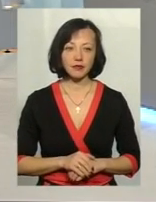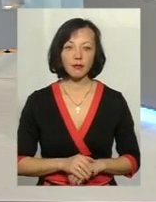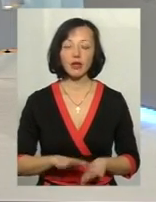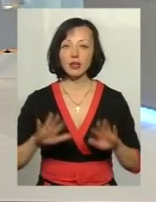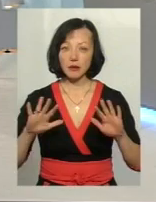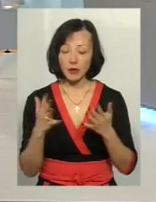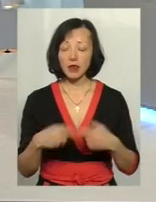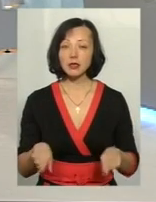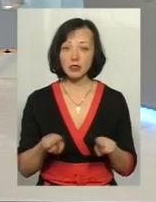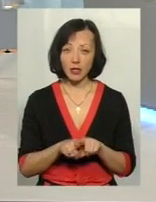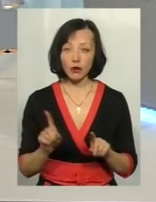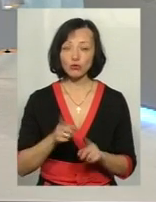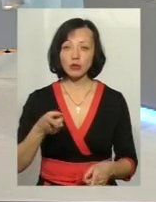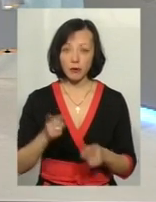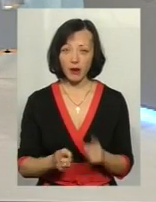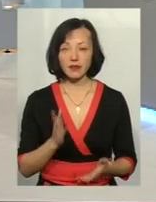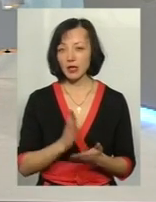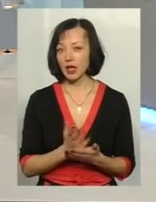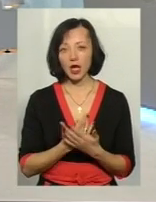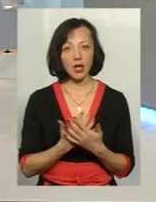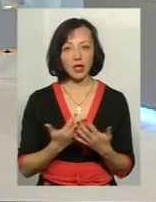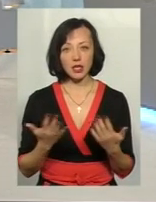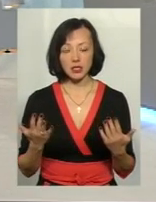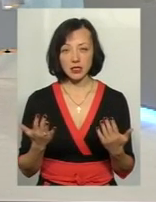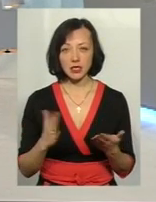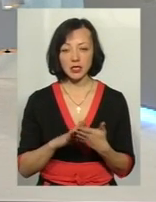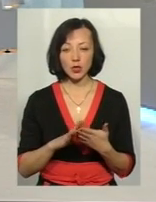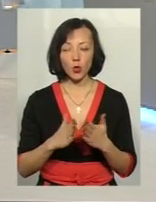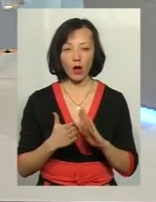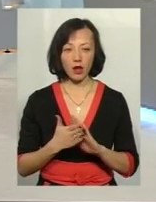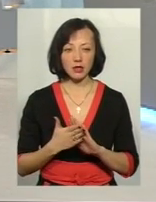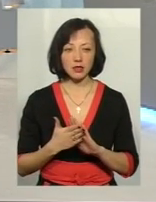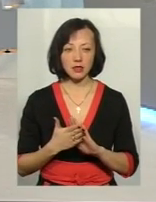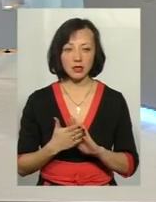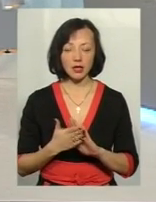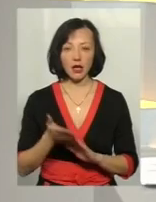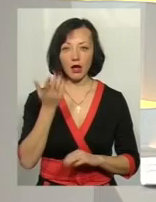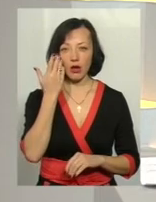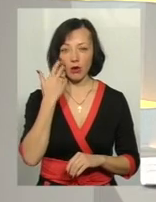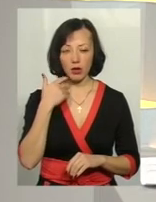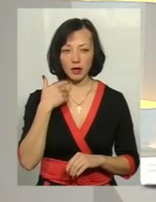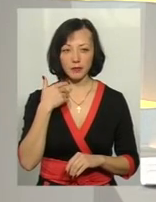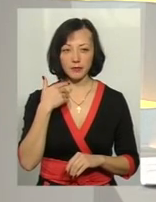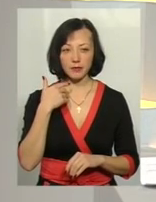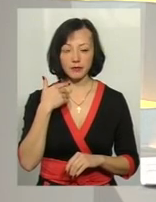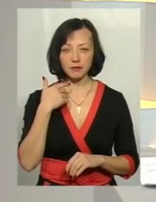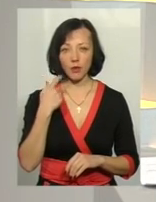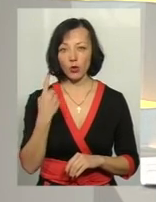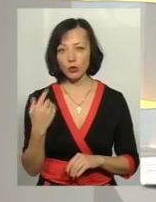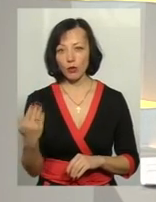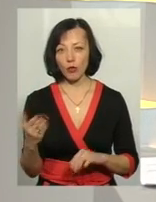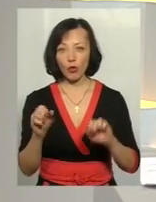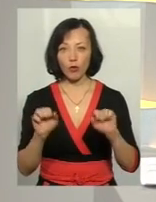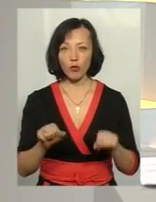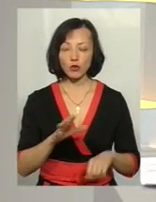що справді є різні ситуації, коли з одного боку може бути